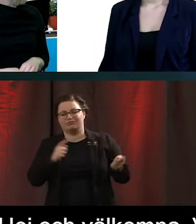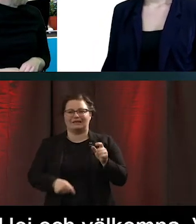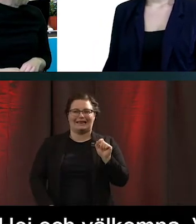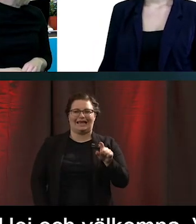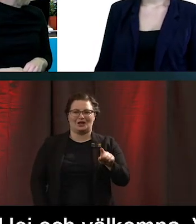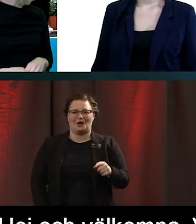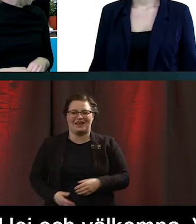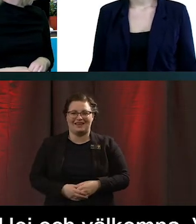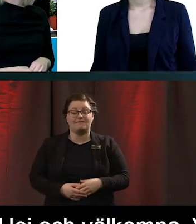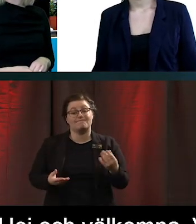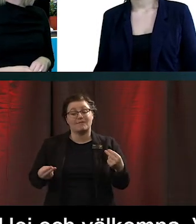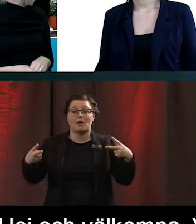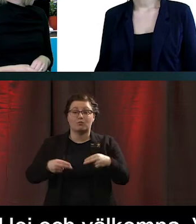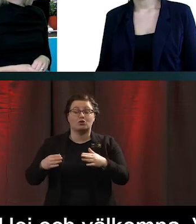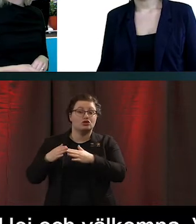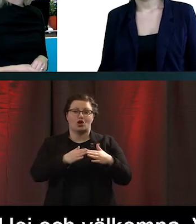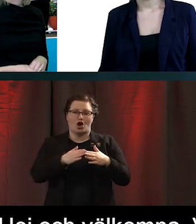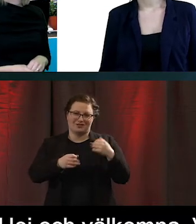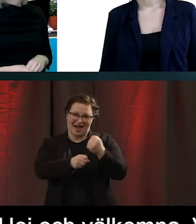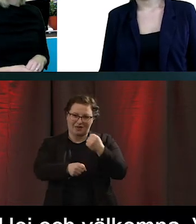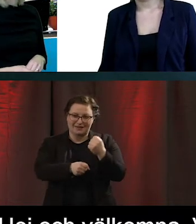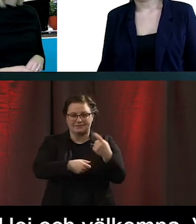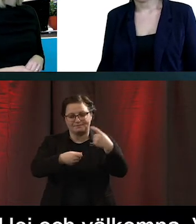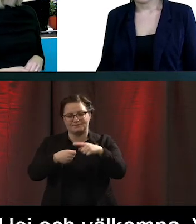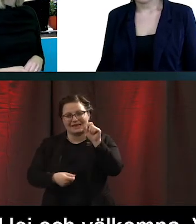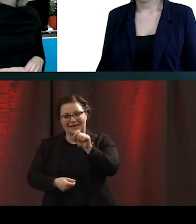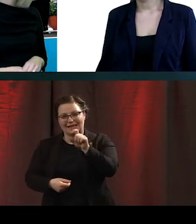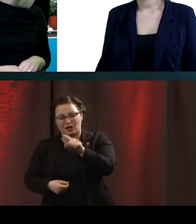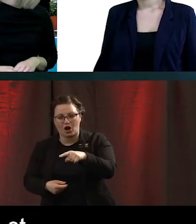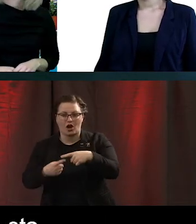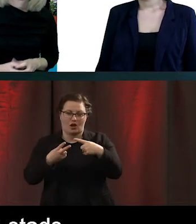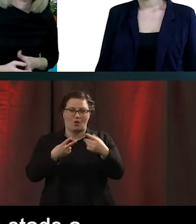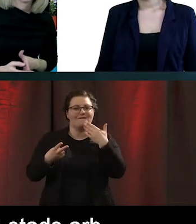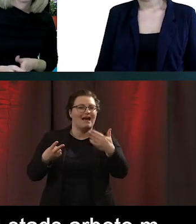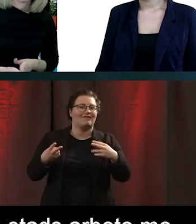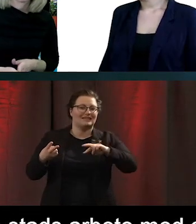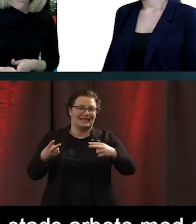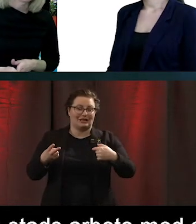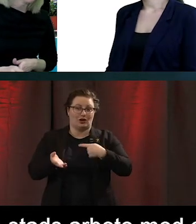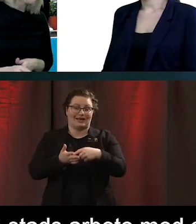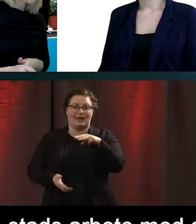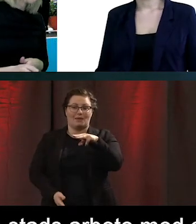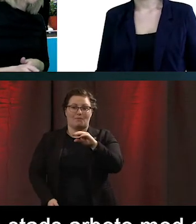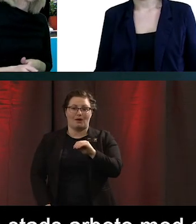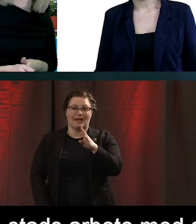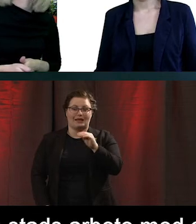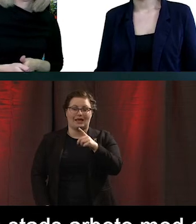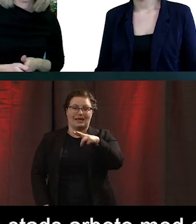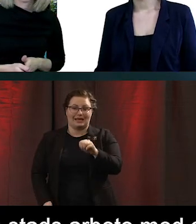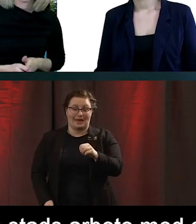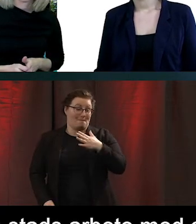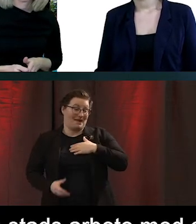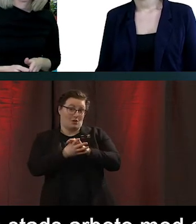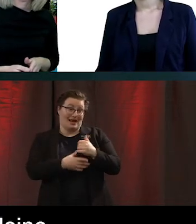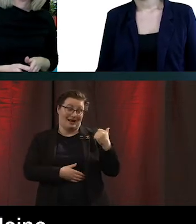om Borås stads arbete med digitalisering och välfärdsteknik. Jag heter Madeleine och med mig har jag min kollega Lena.